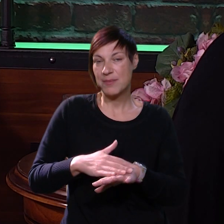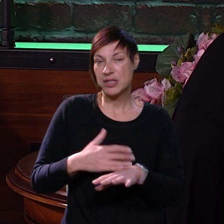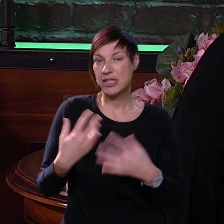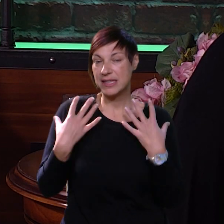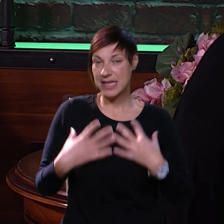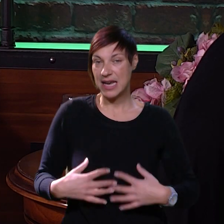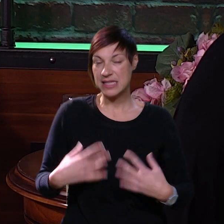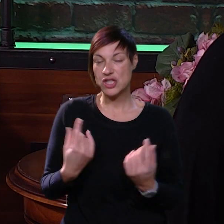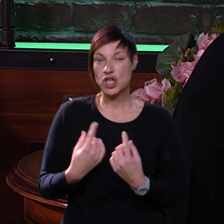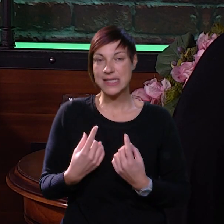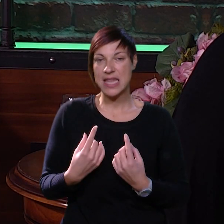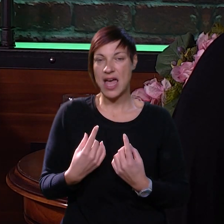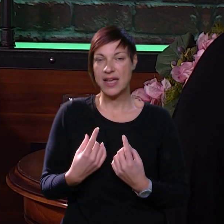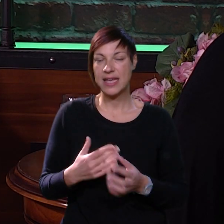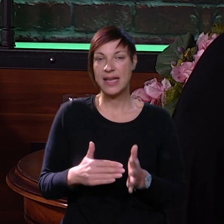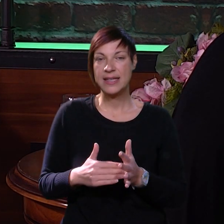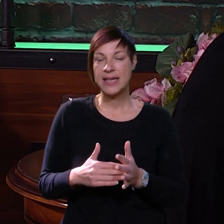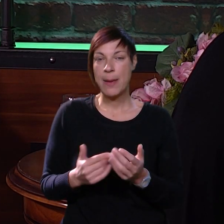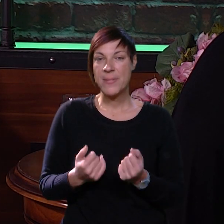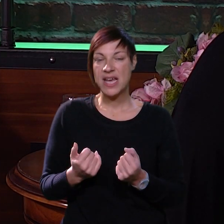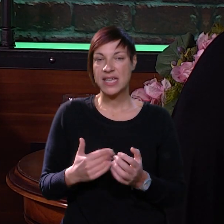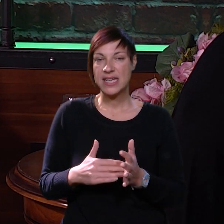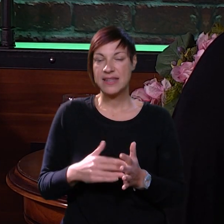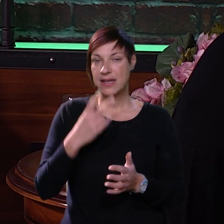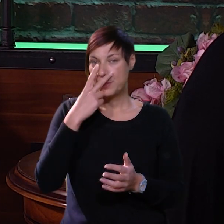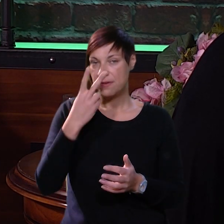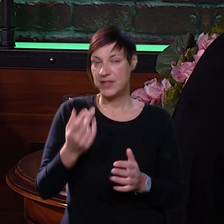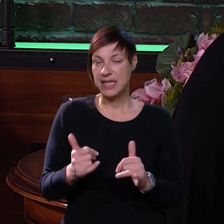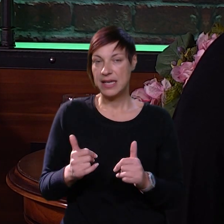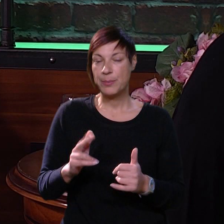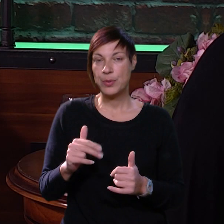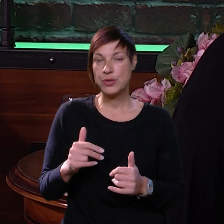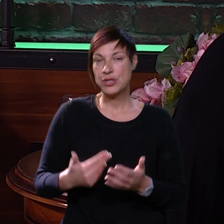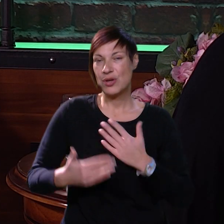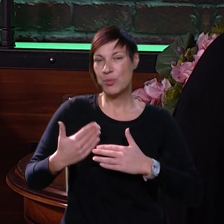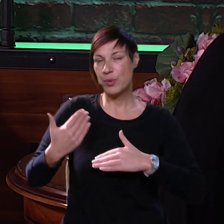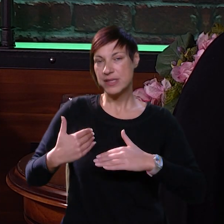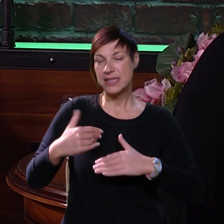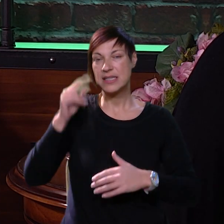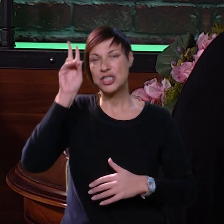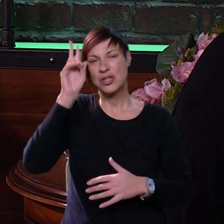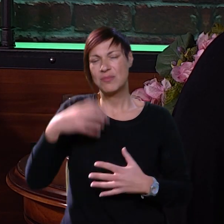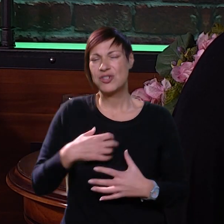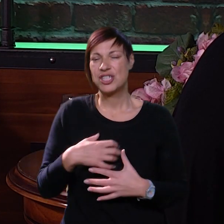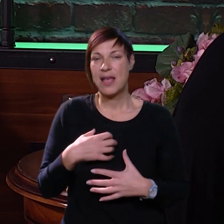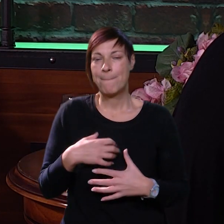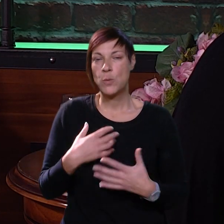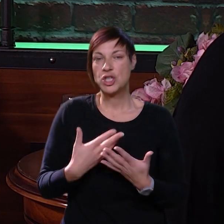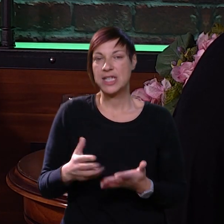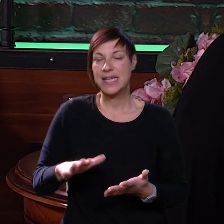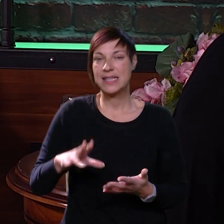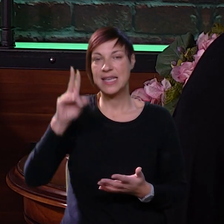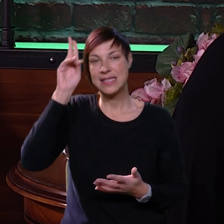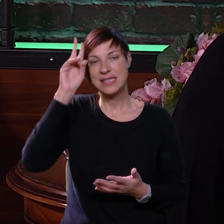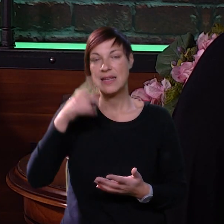emocionalna, odnosno tijelesnog stanja treba reagirati, treba vidjeti je li nešto postoji u pozadini, što ga možda muči, jer